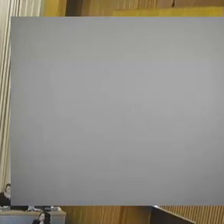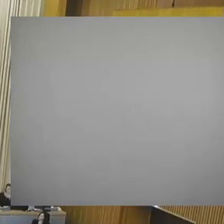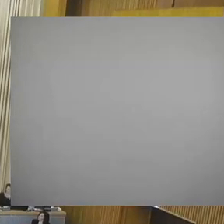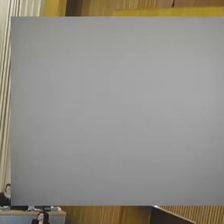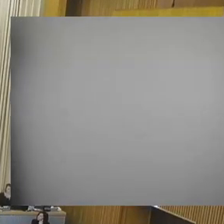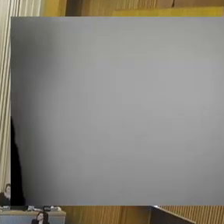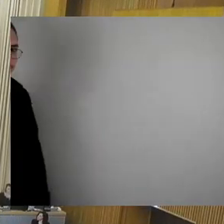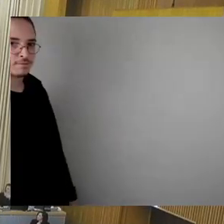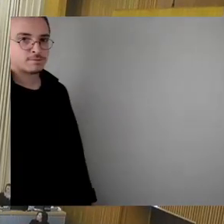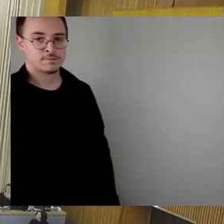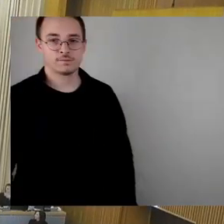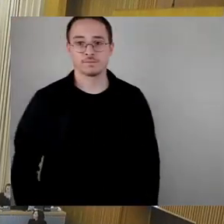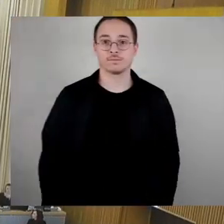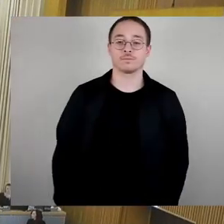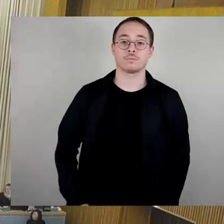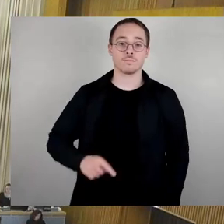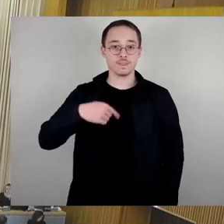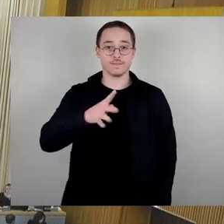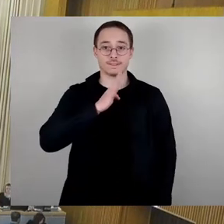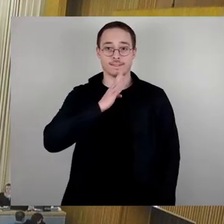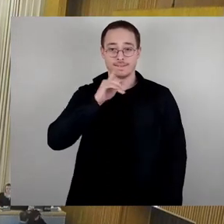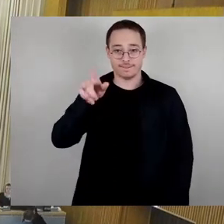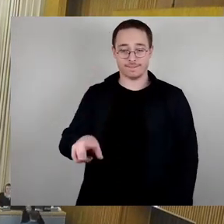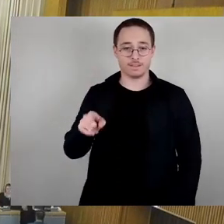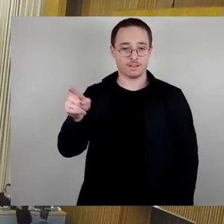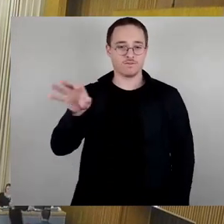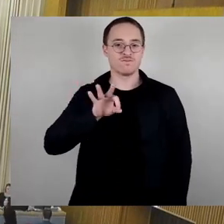Als nächster Redner für die Dissidenten Herr Aschenbach.